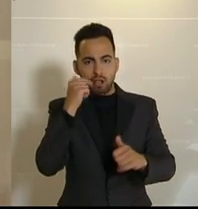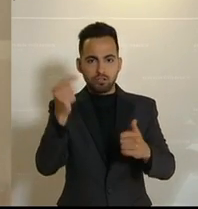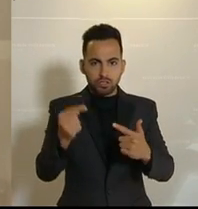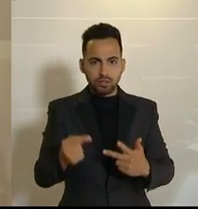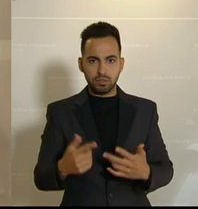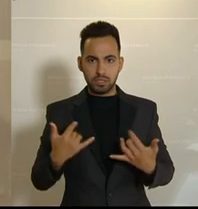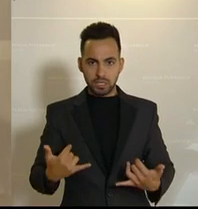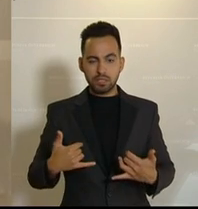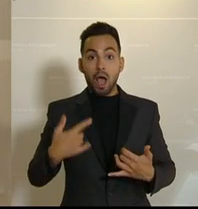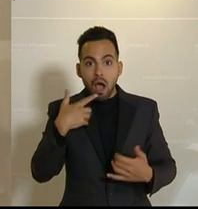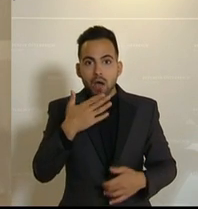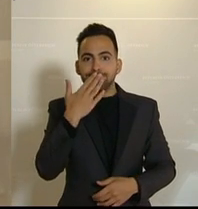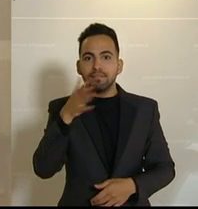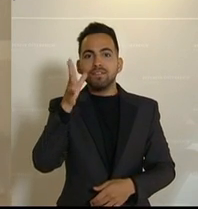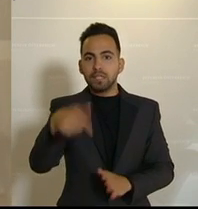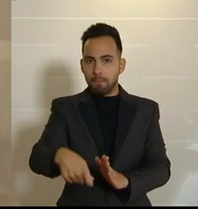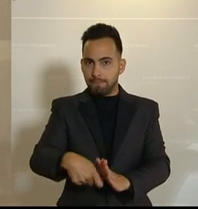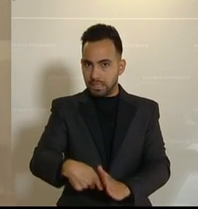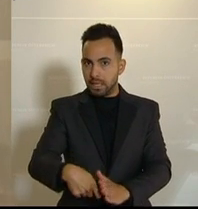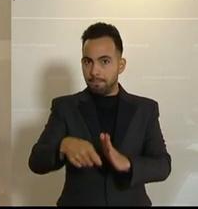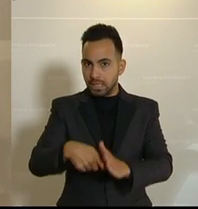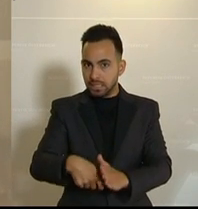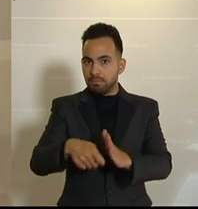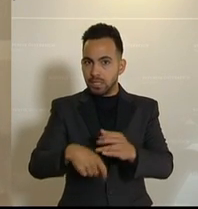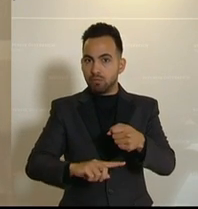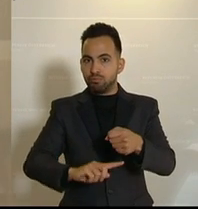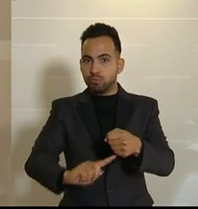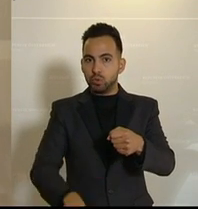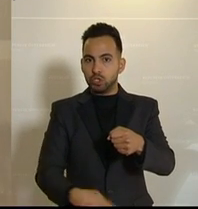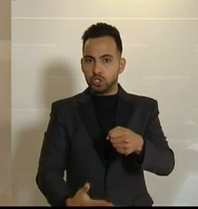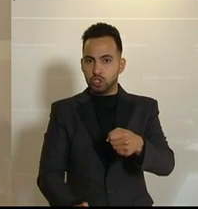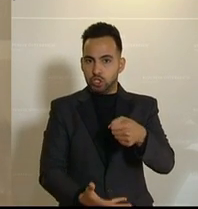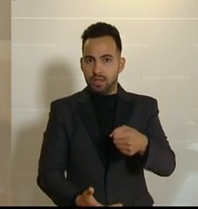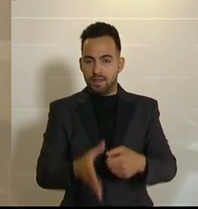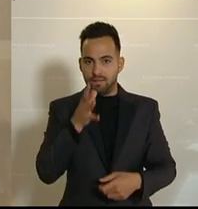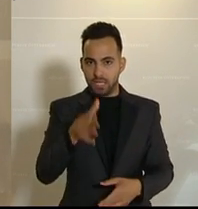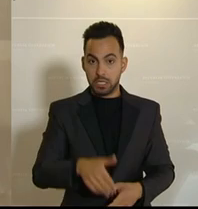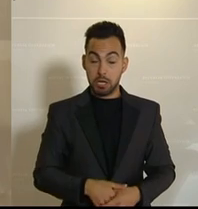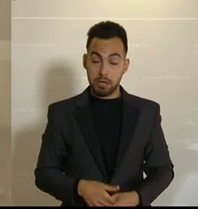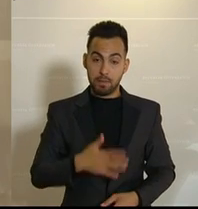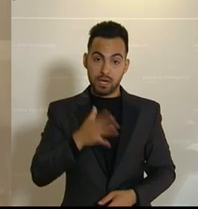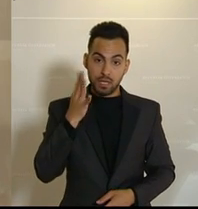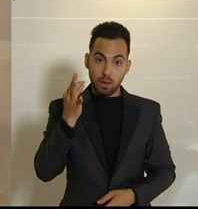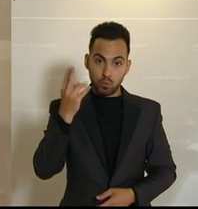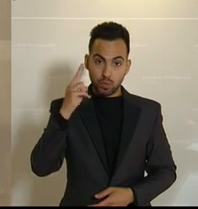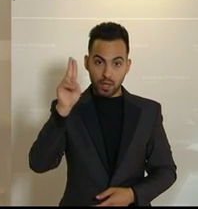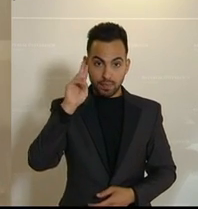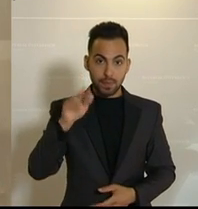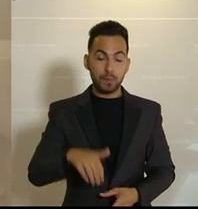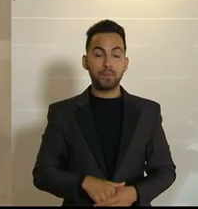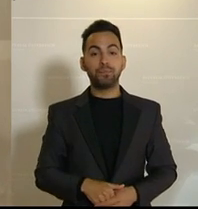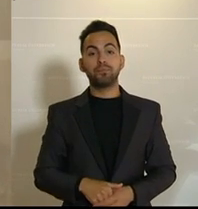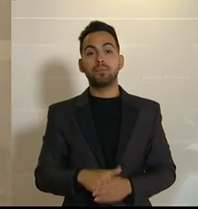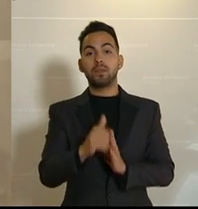Nachbesserungen geben wird im Budget. Meine Damen und Herren, zu